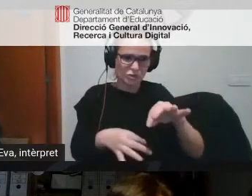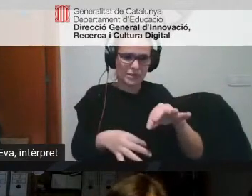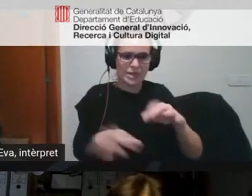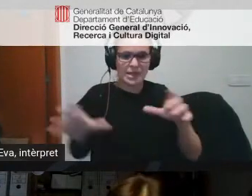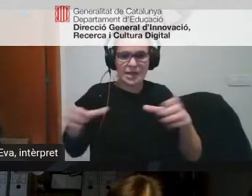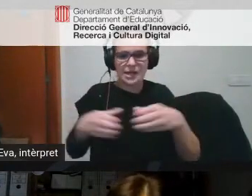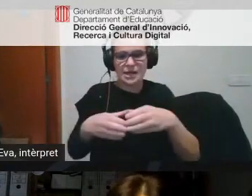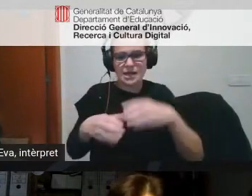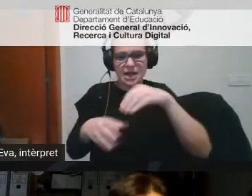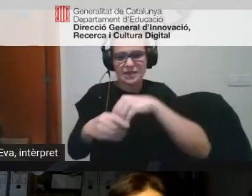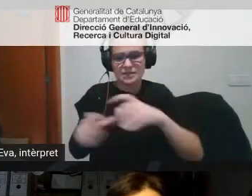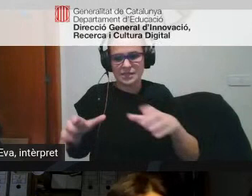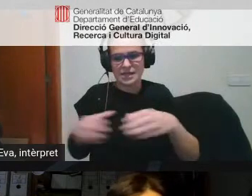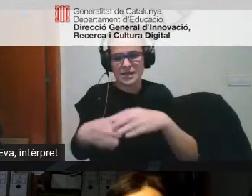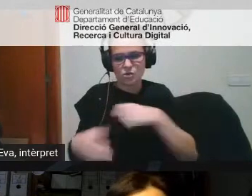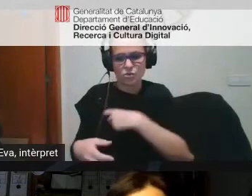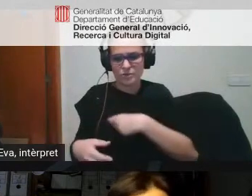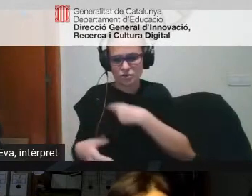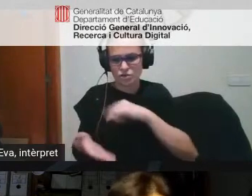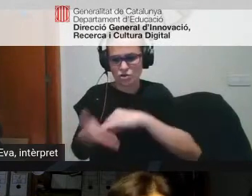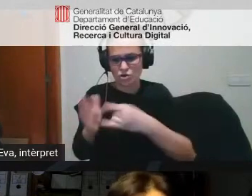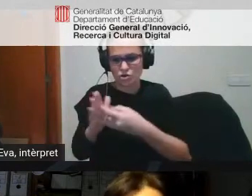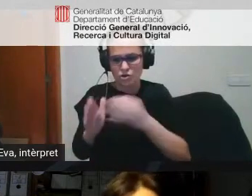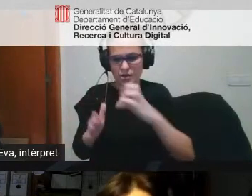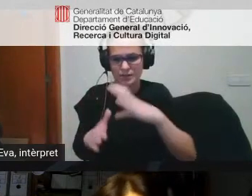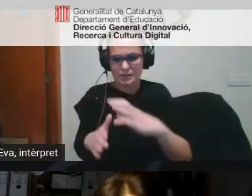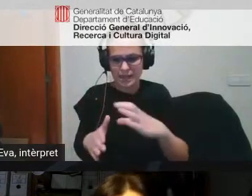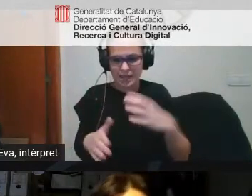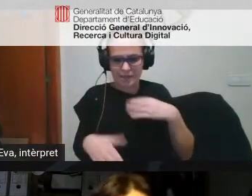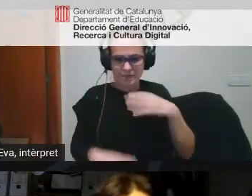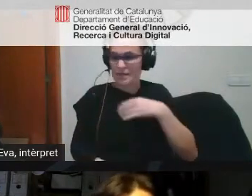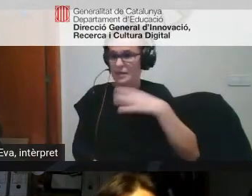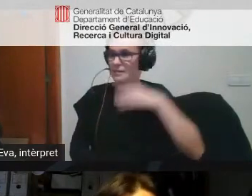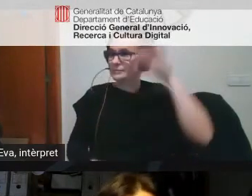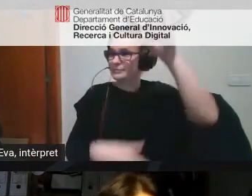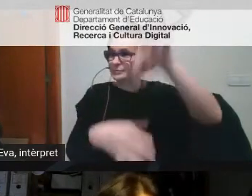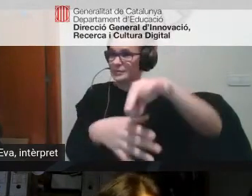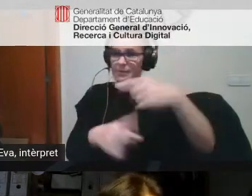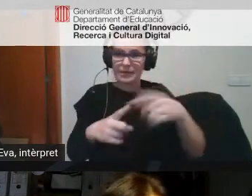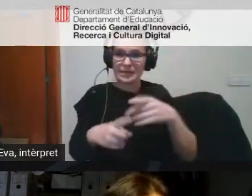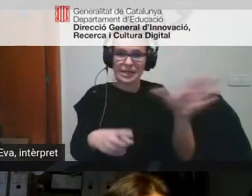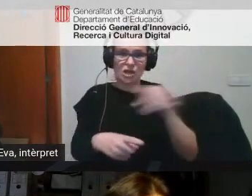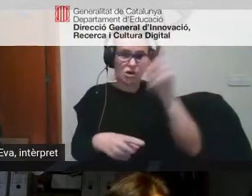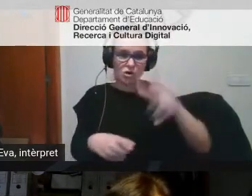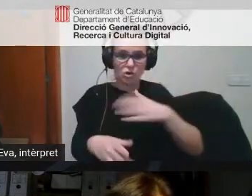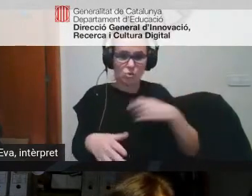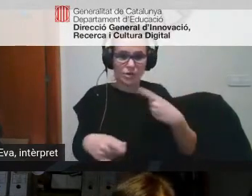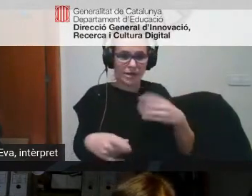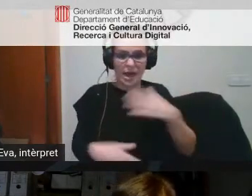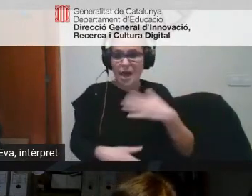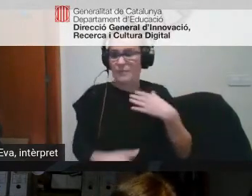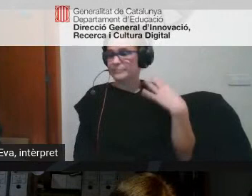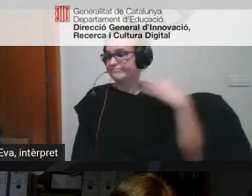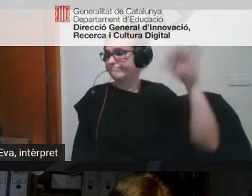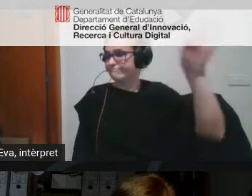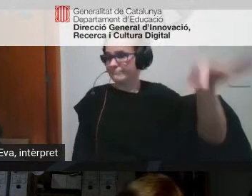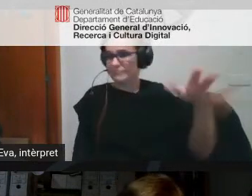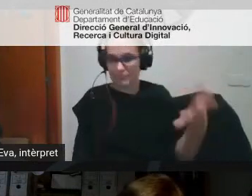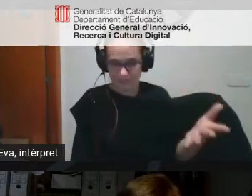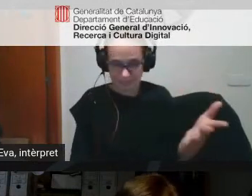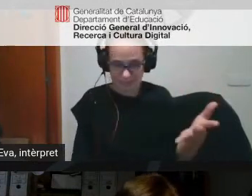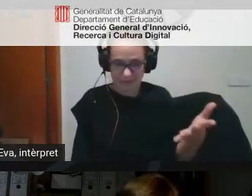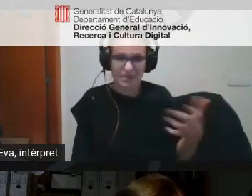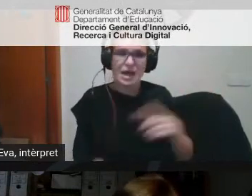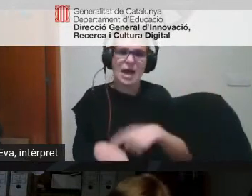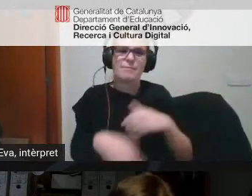persones i em van posar allà realment perquè era la comissió que no volia anar a ningú mal llavors amb el el